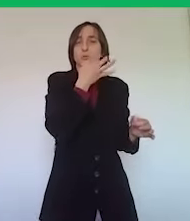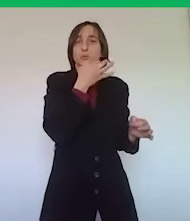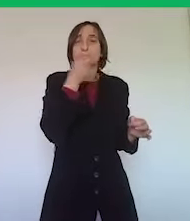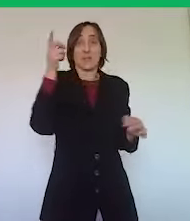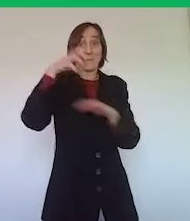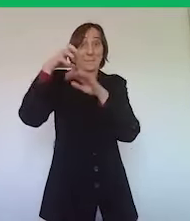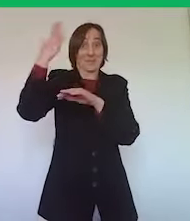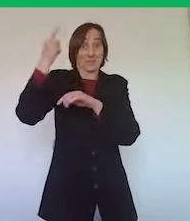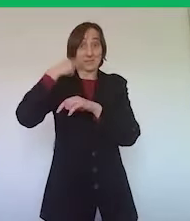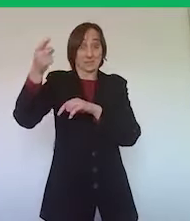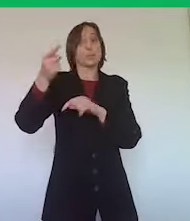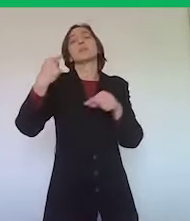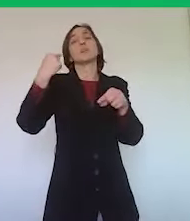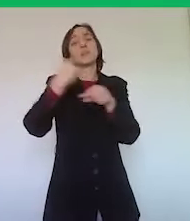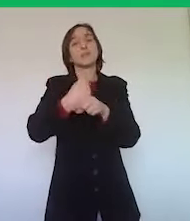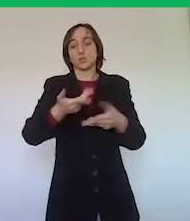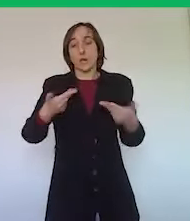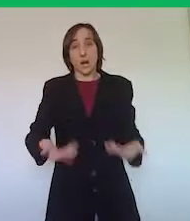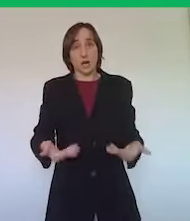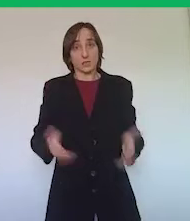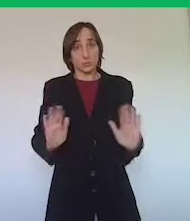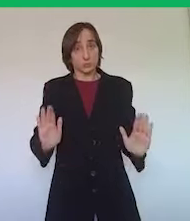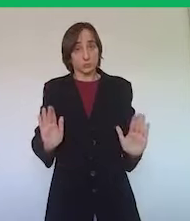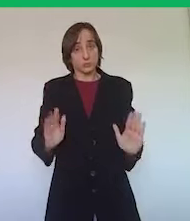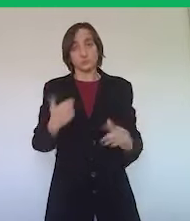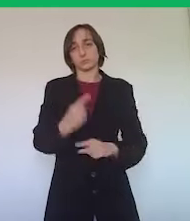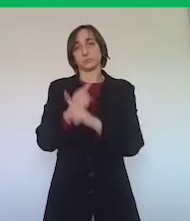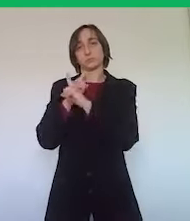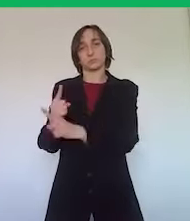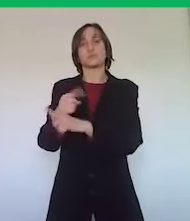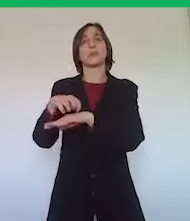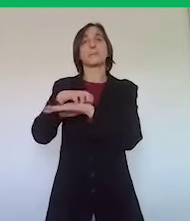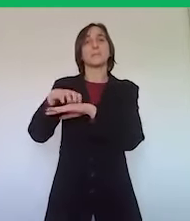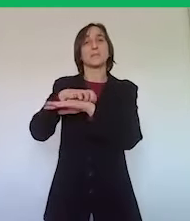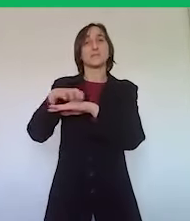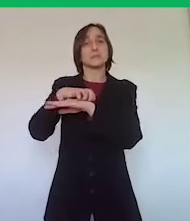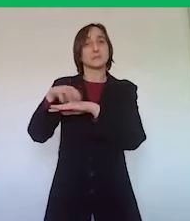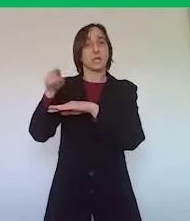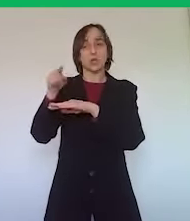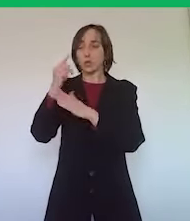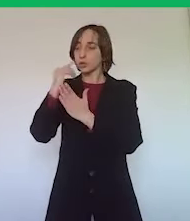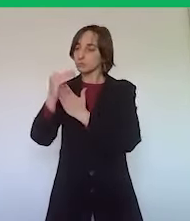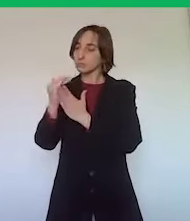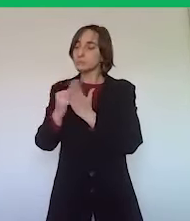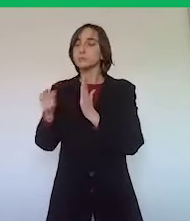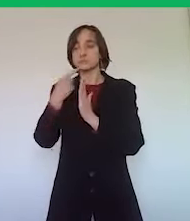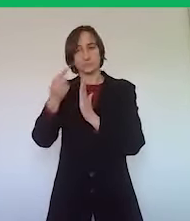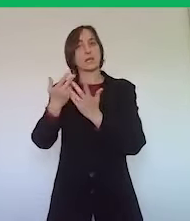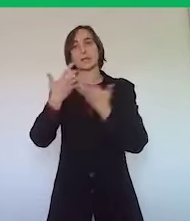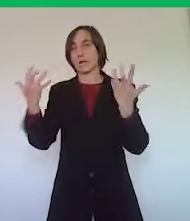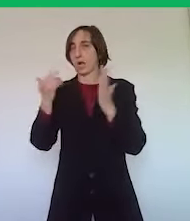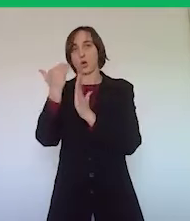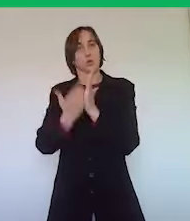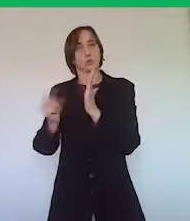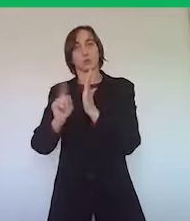Per il momento, siccome ci dobbiamo attenere alle disposizioni del Ministero, l'attività